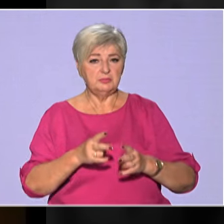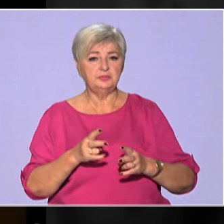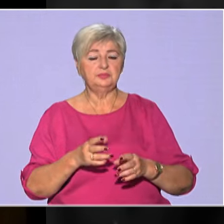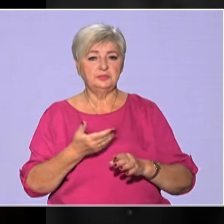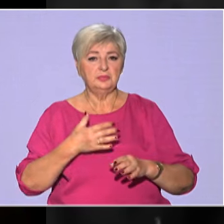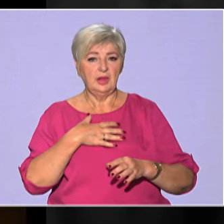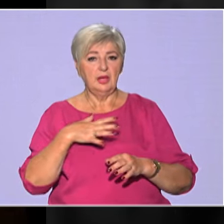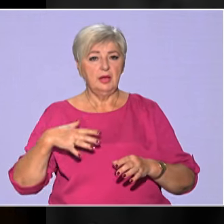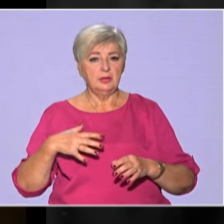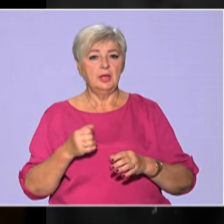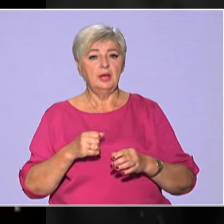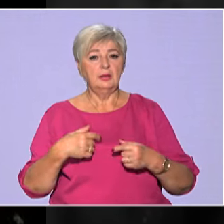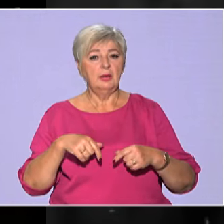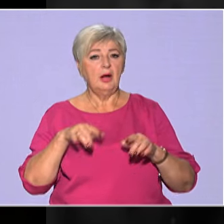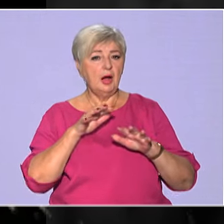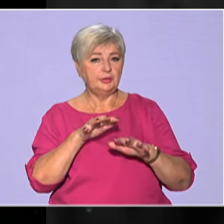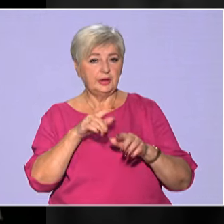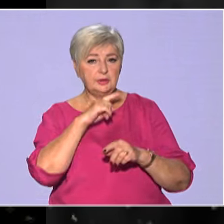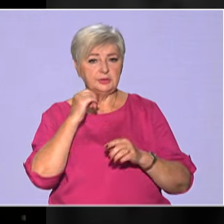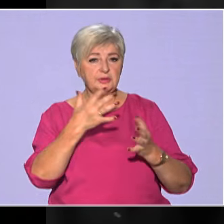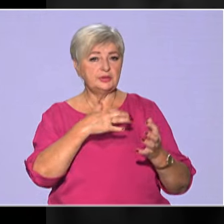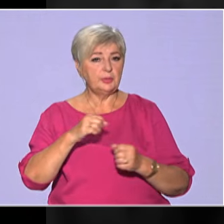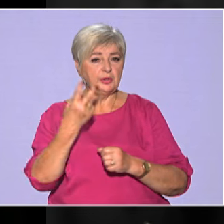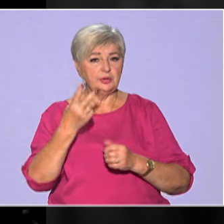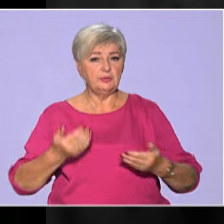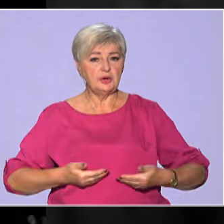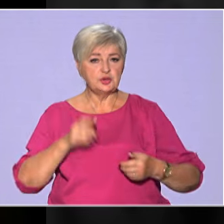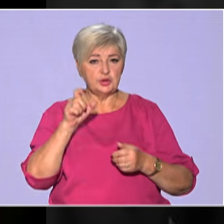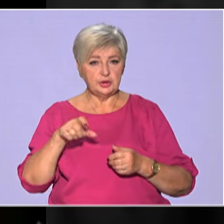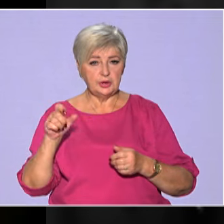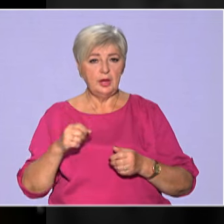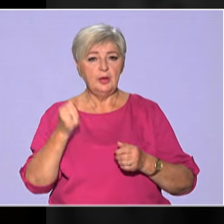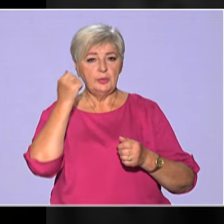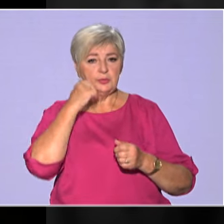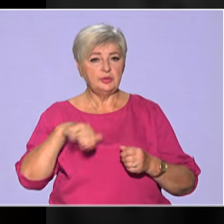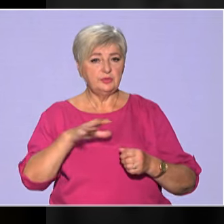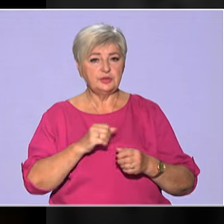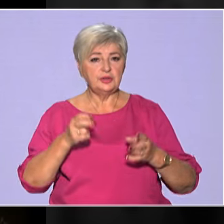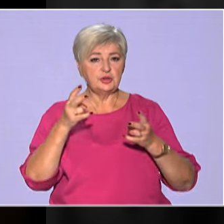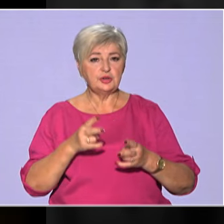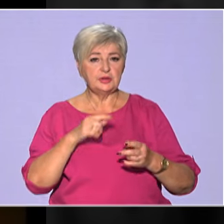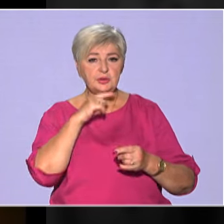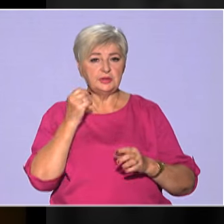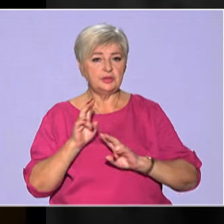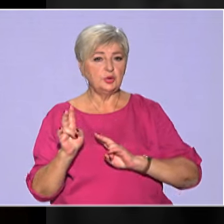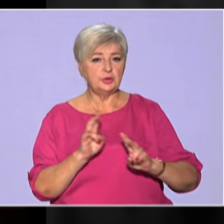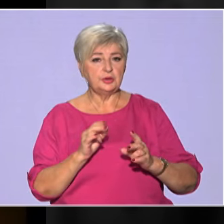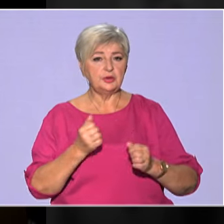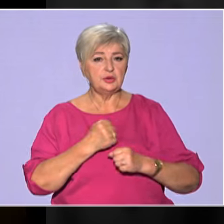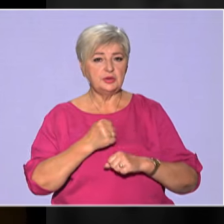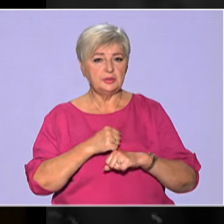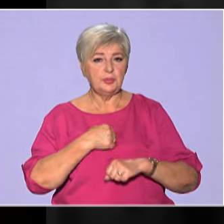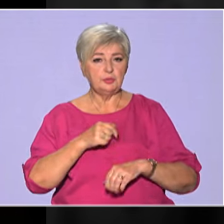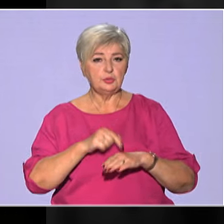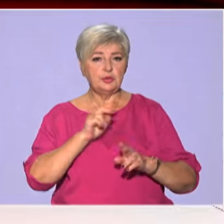атака росіян забрала два життя. Пам'ятаємо про всіх жертв російського терору. Щирі співчуття тим, хто втратив